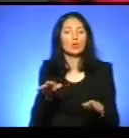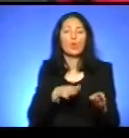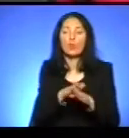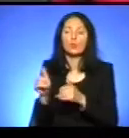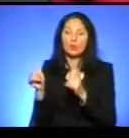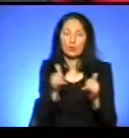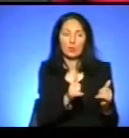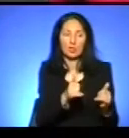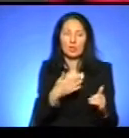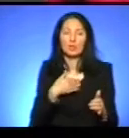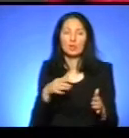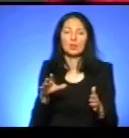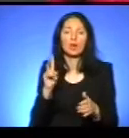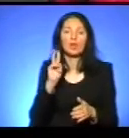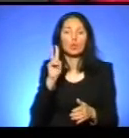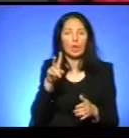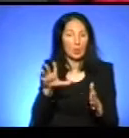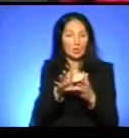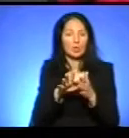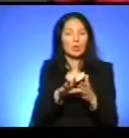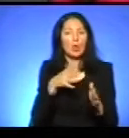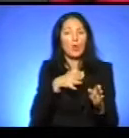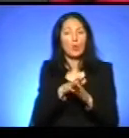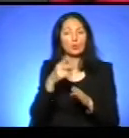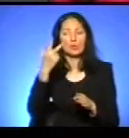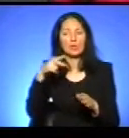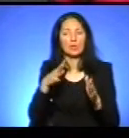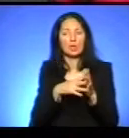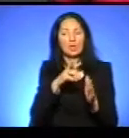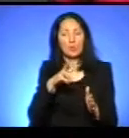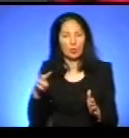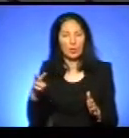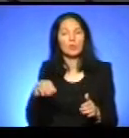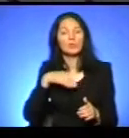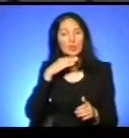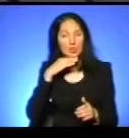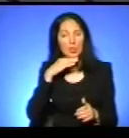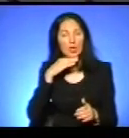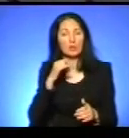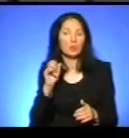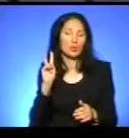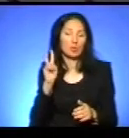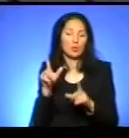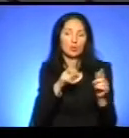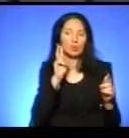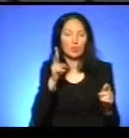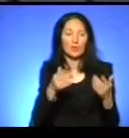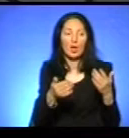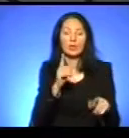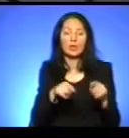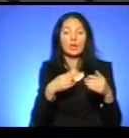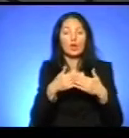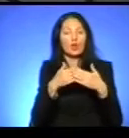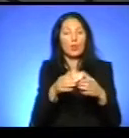повністю у нас іде, як казав Вадим Андрійович, 39 мільйонів. І цього, слава Богу, вистачає. Я розумію, що деякі громади, можливо, не мають